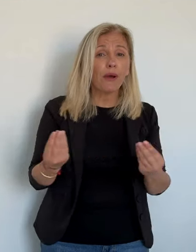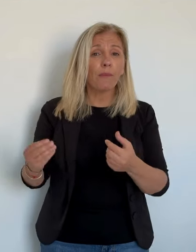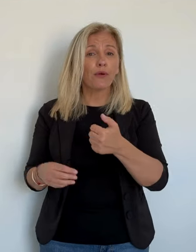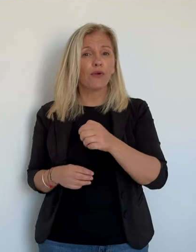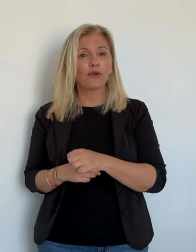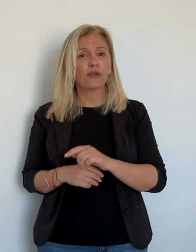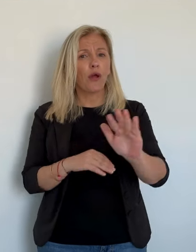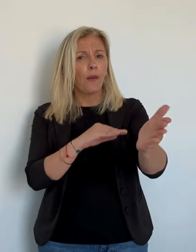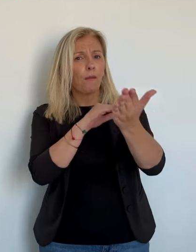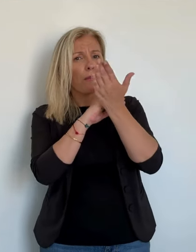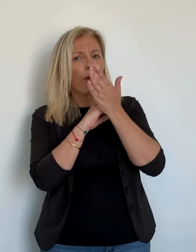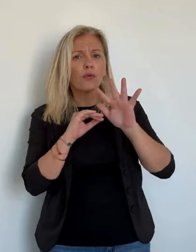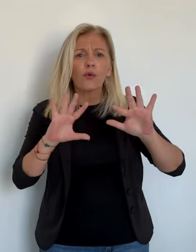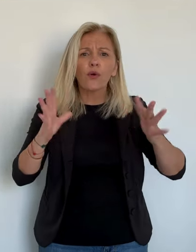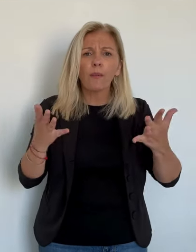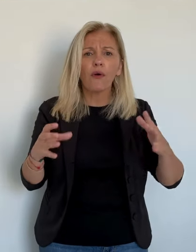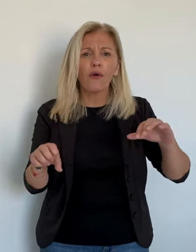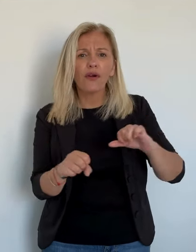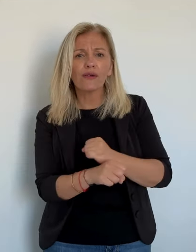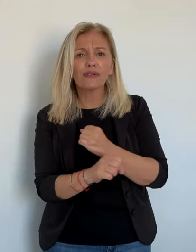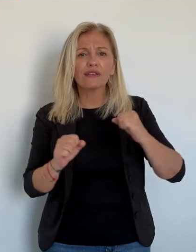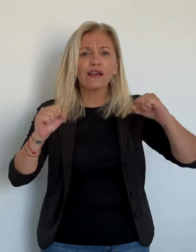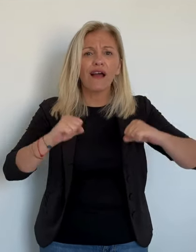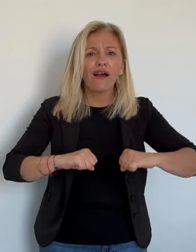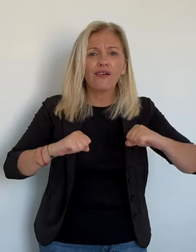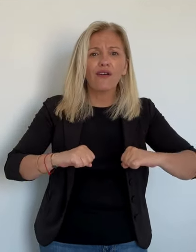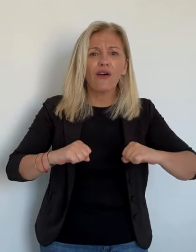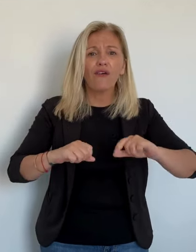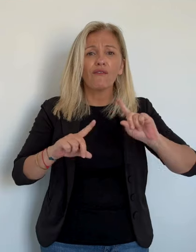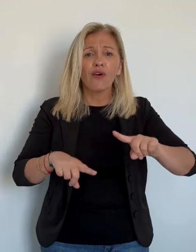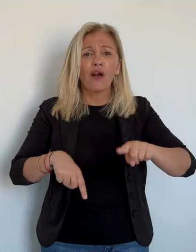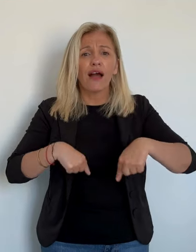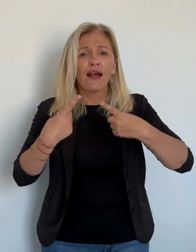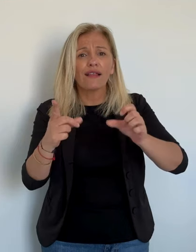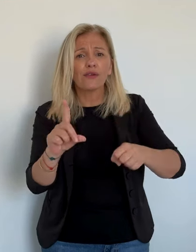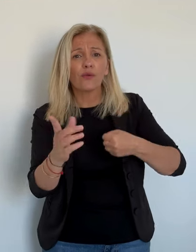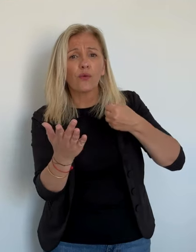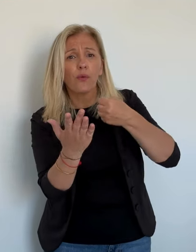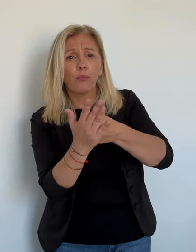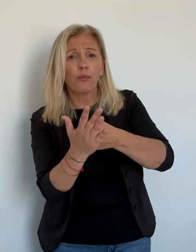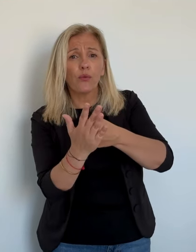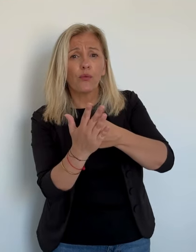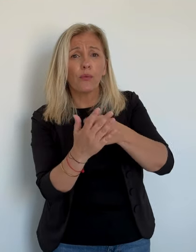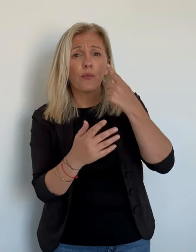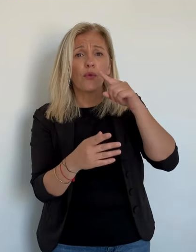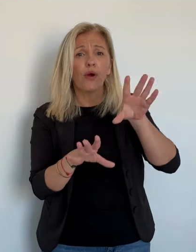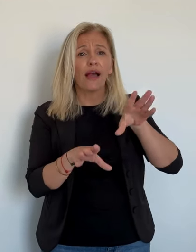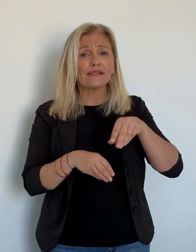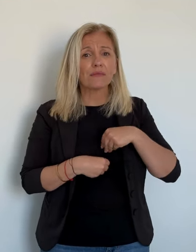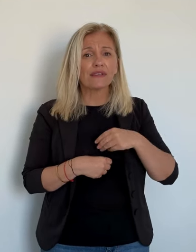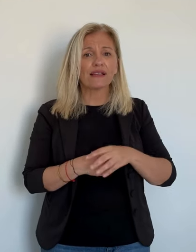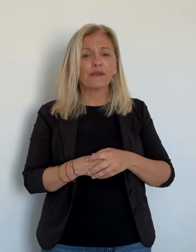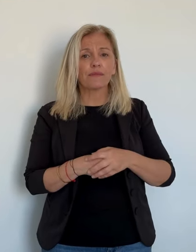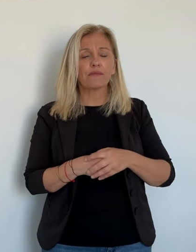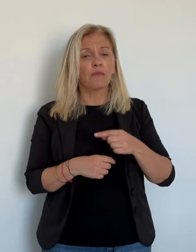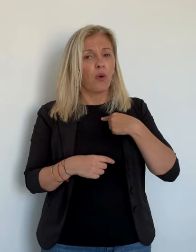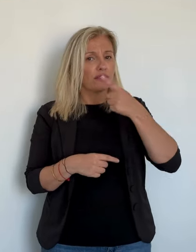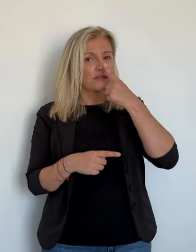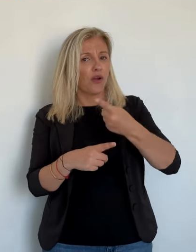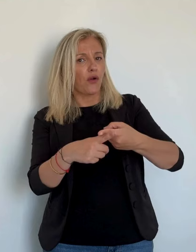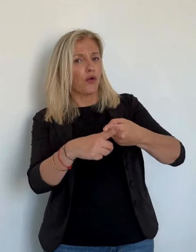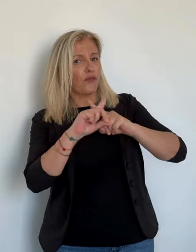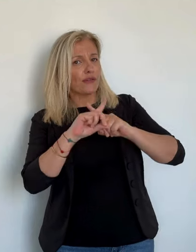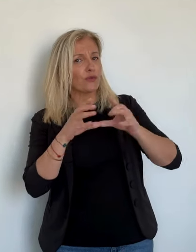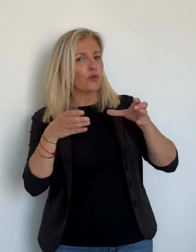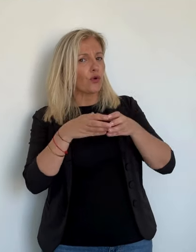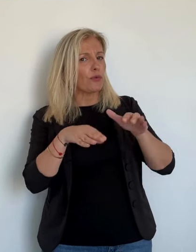le cheminement pour arriver à un consensus qui permette, y compris sur les termes, à ce que le Parlement français vote en conformité avec la